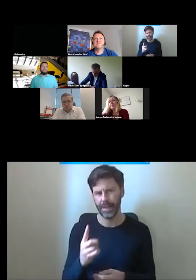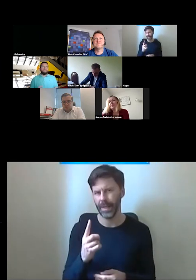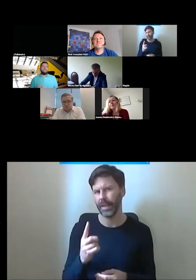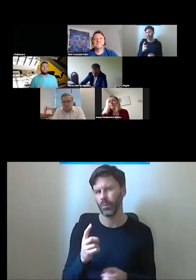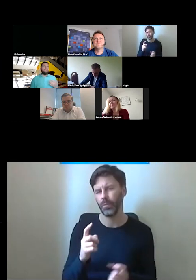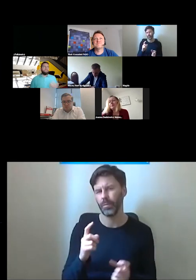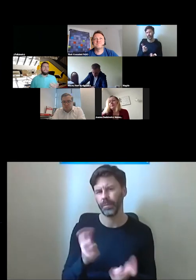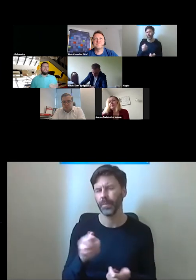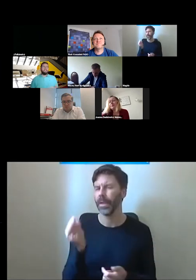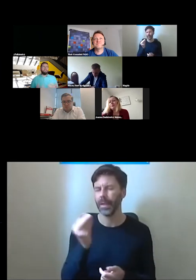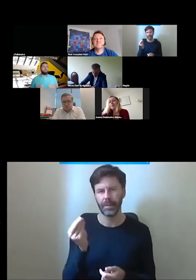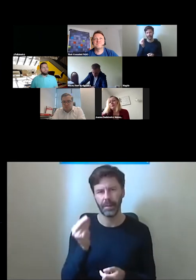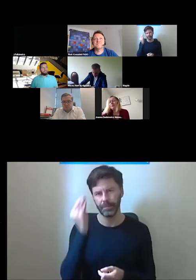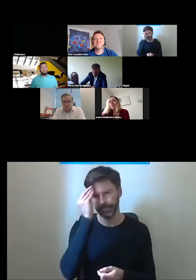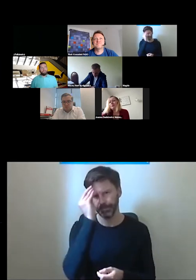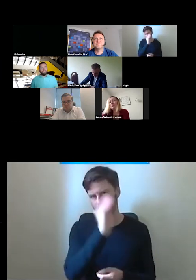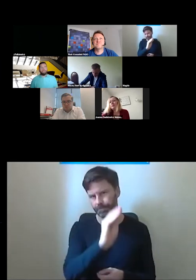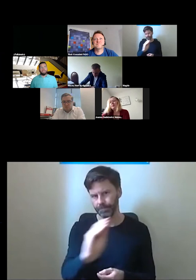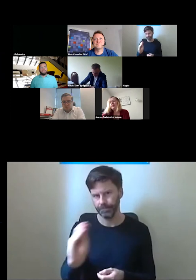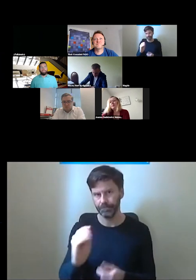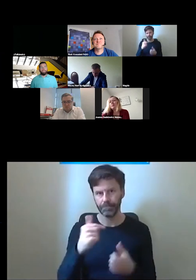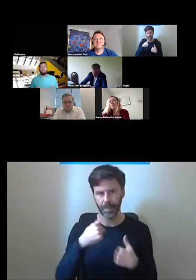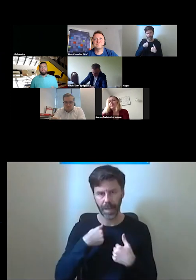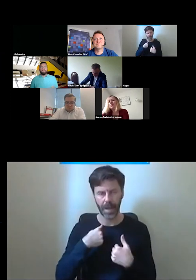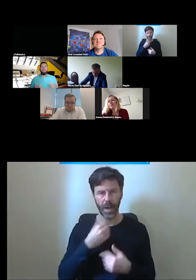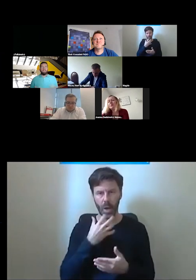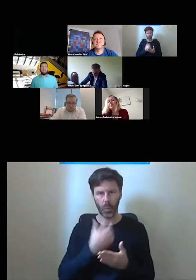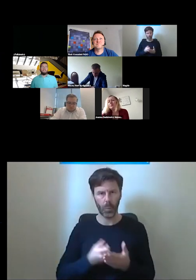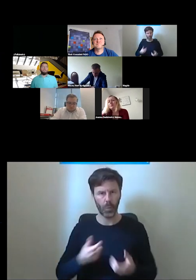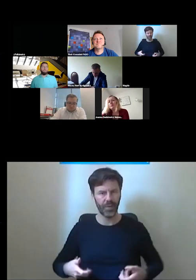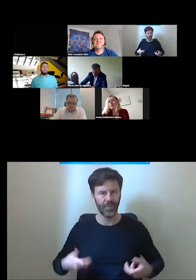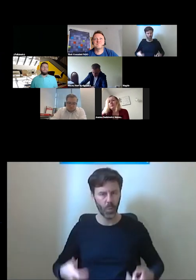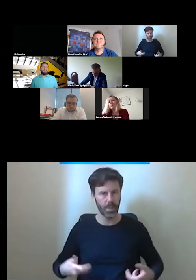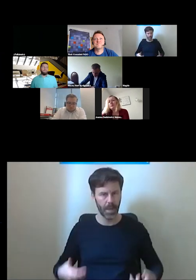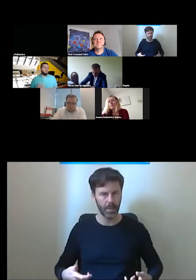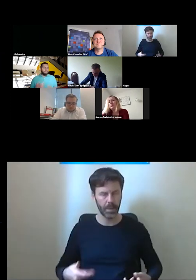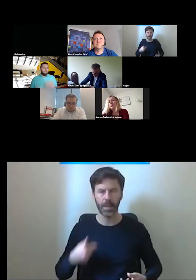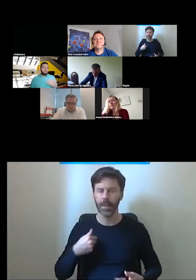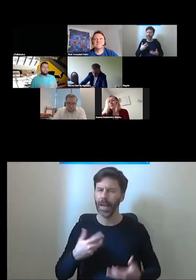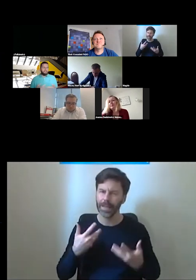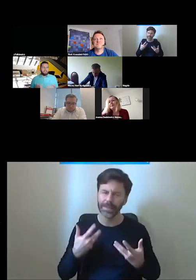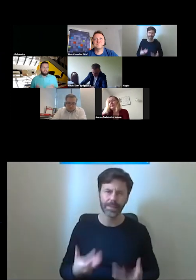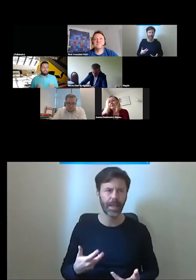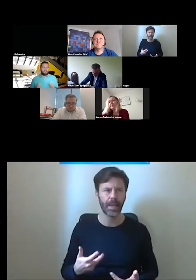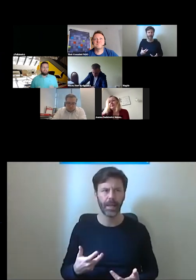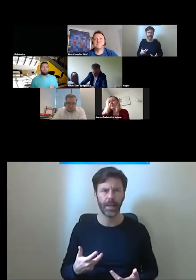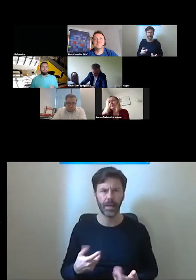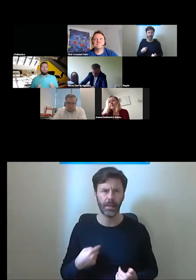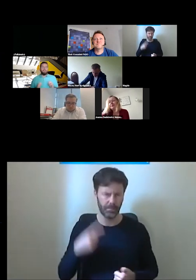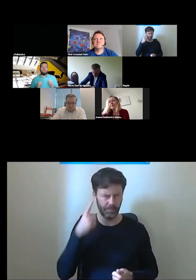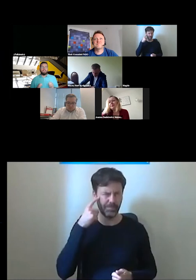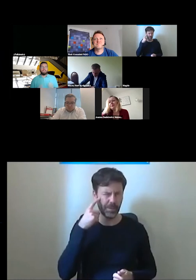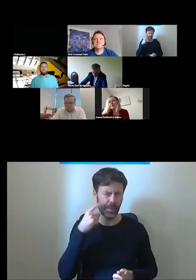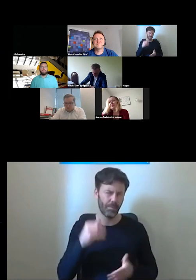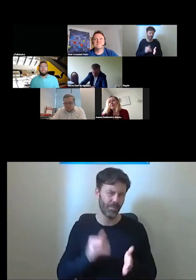zwracam uwagę też jako użytkownik bardzo by mi zależało na tym ale to jest pewnie kwestia tylko czasu i po